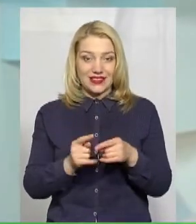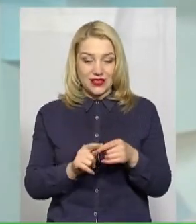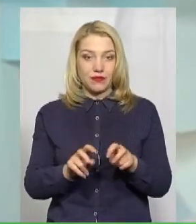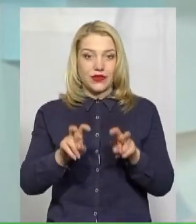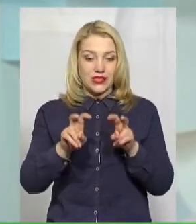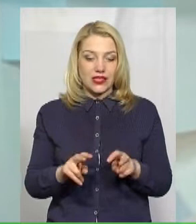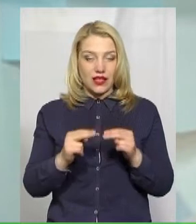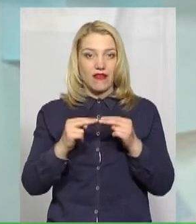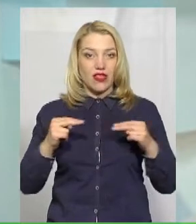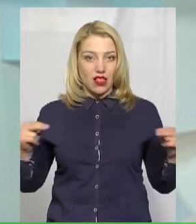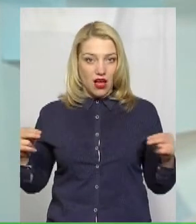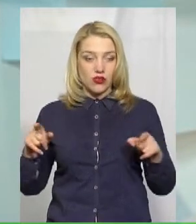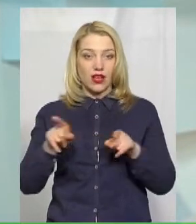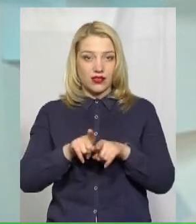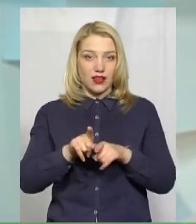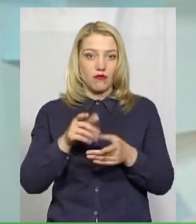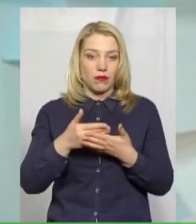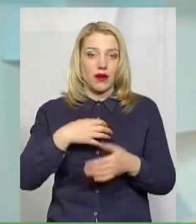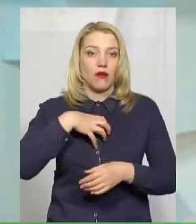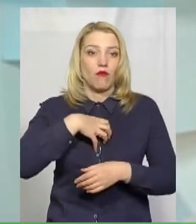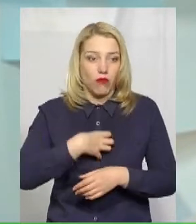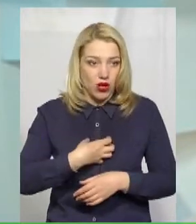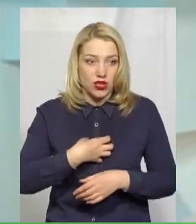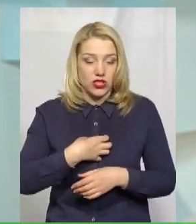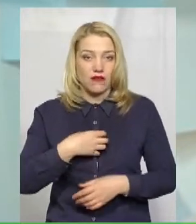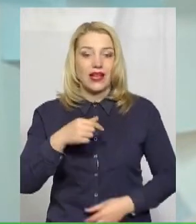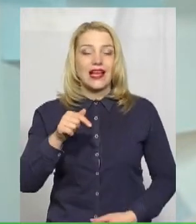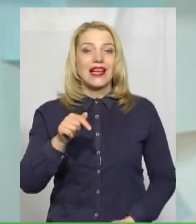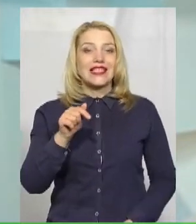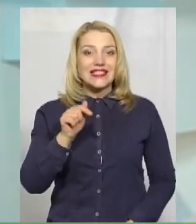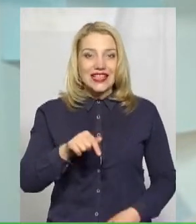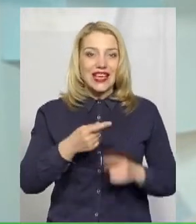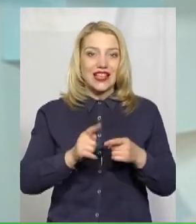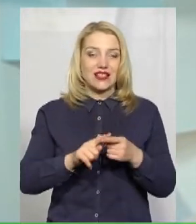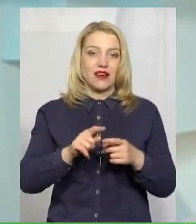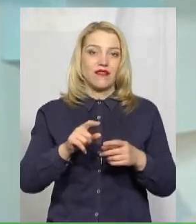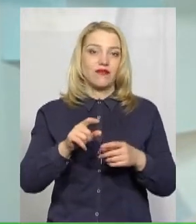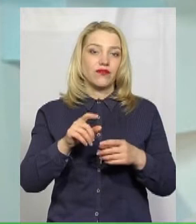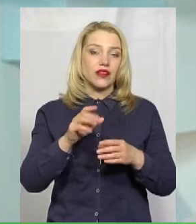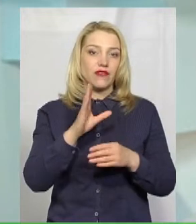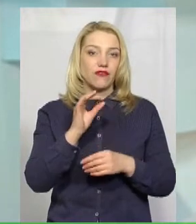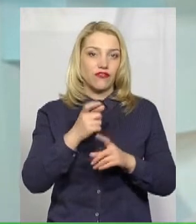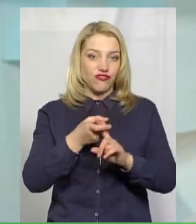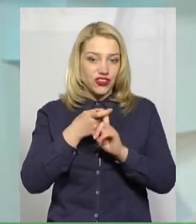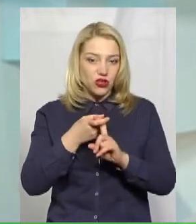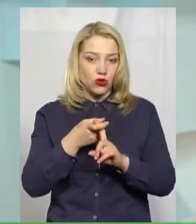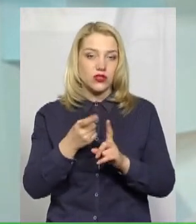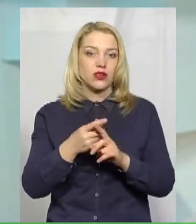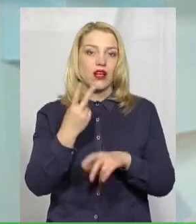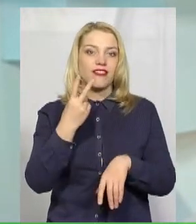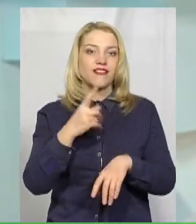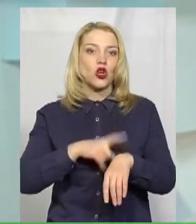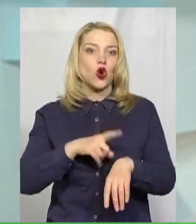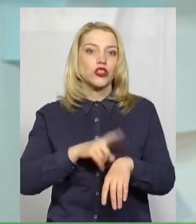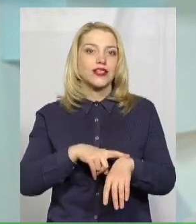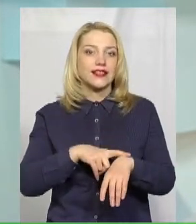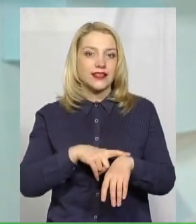так само покашляв, цей вірус тримається ще дві години, як мінімум, при сприятливих умовах. А тим більше зараз немає холоду, немає